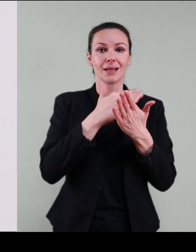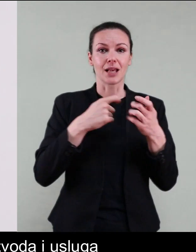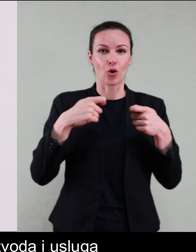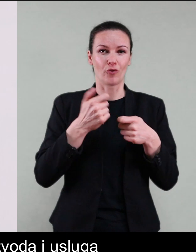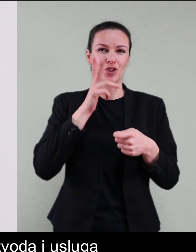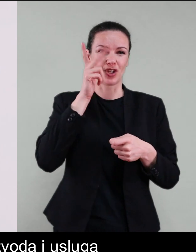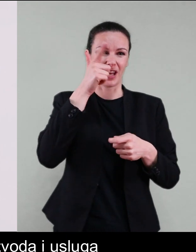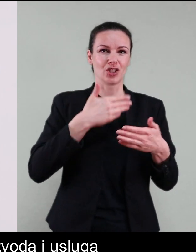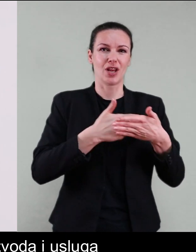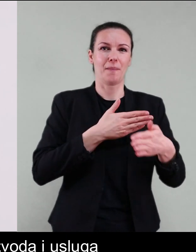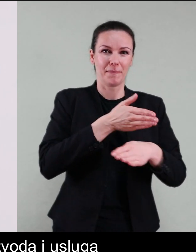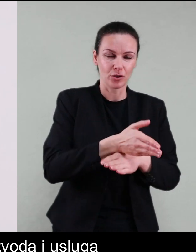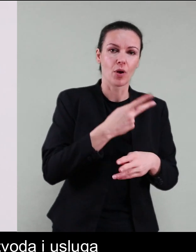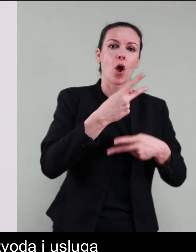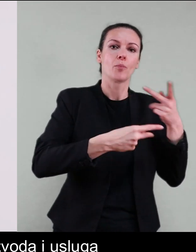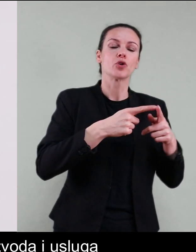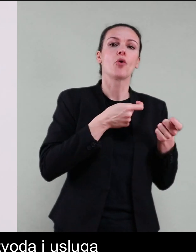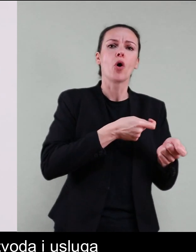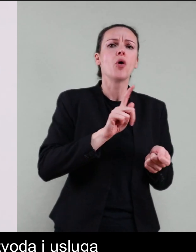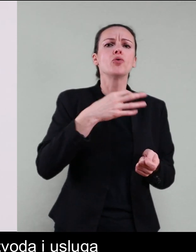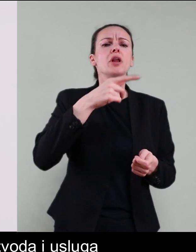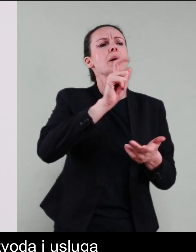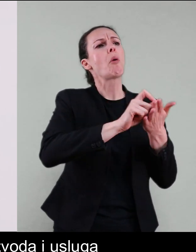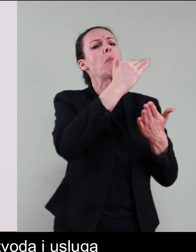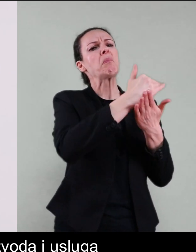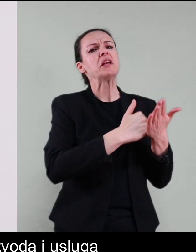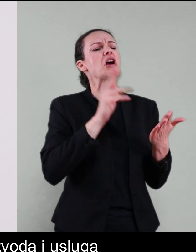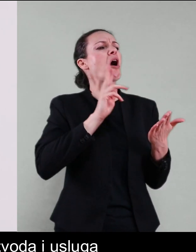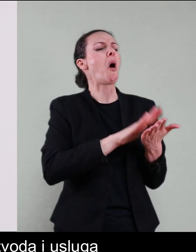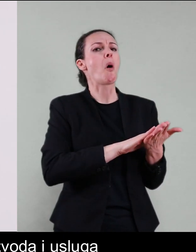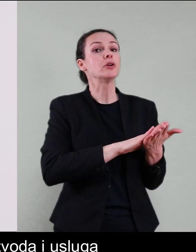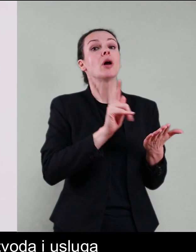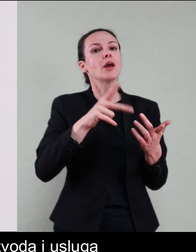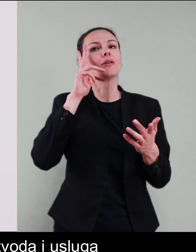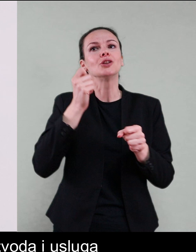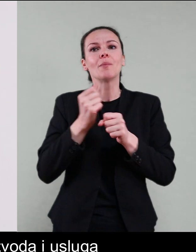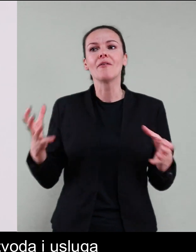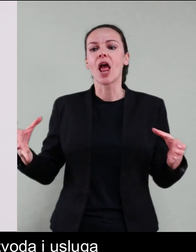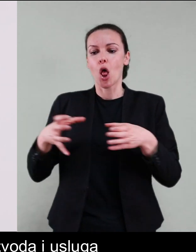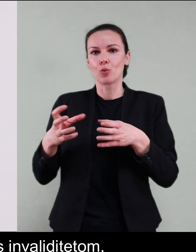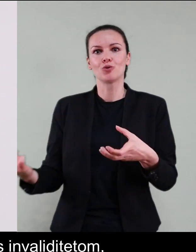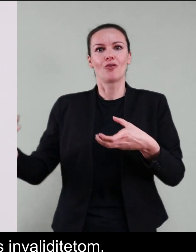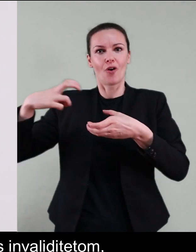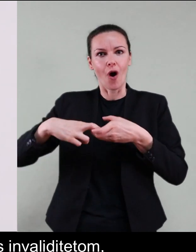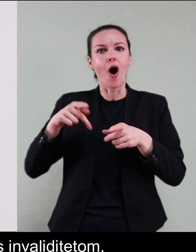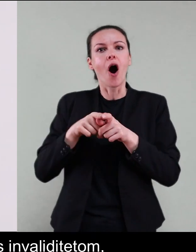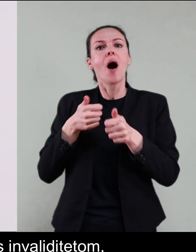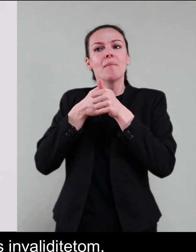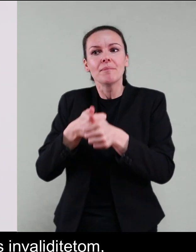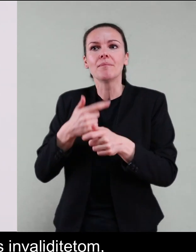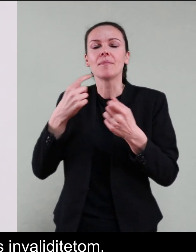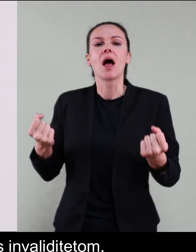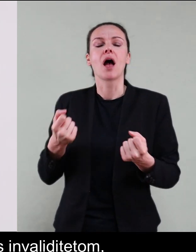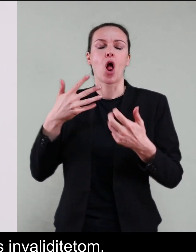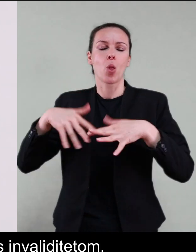Zakon o zahtjevima za pristupačnost proizvoda i usluga nije samo propis, već ključ za gradnju inkluzivnijeg društva, koje cijeni i